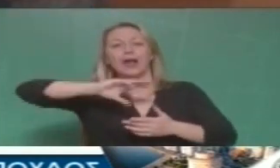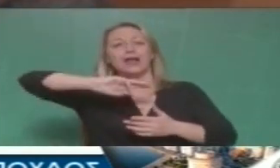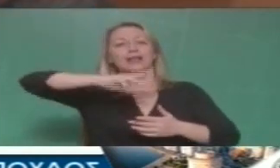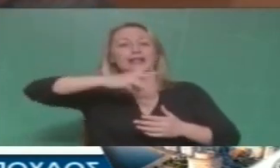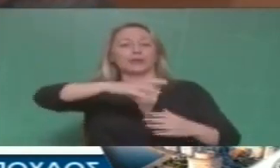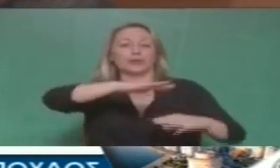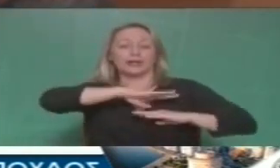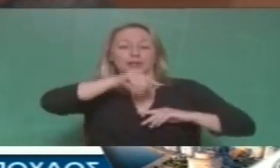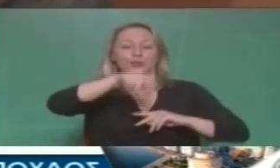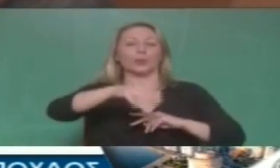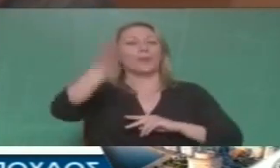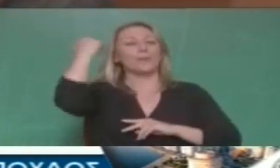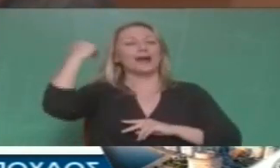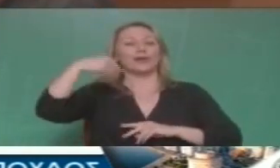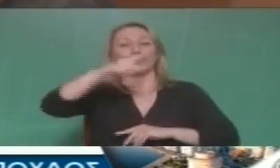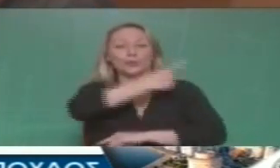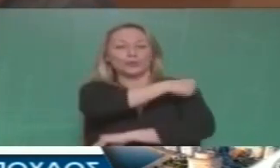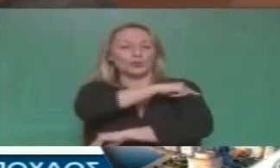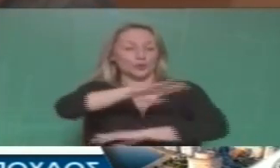στρατού με το παλιό 424